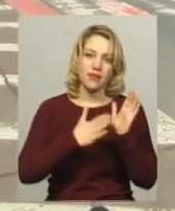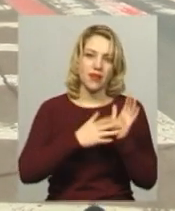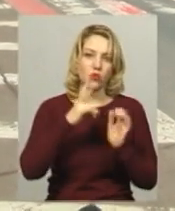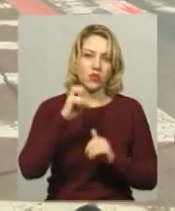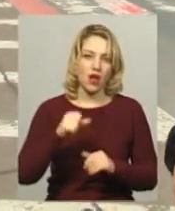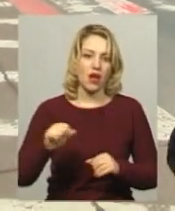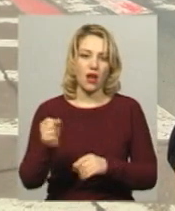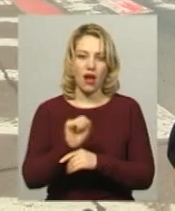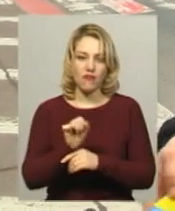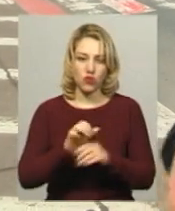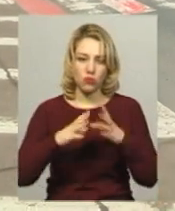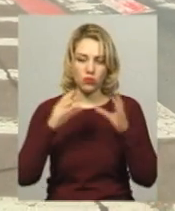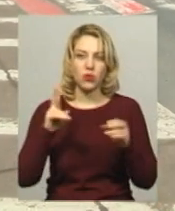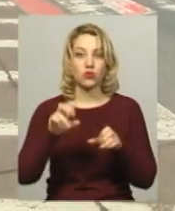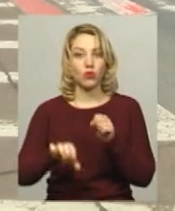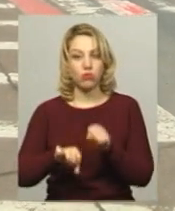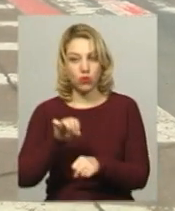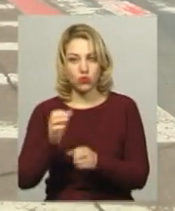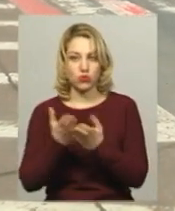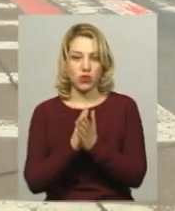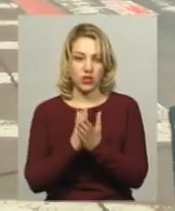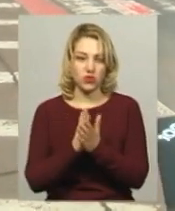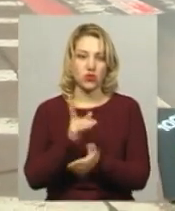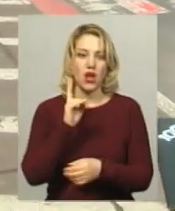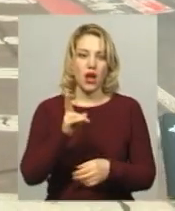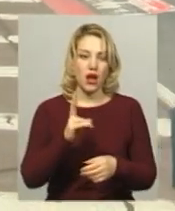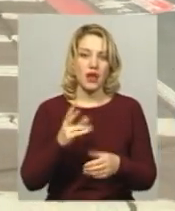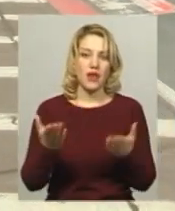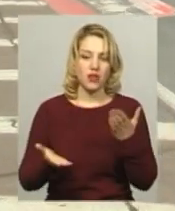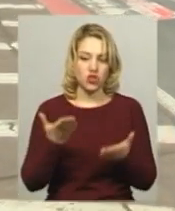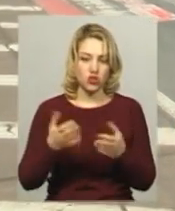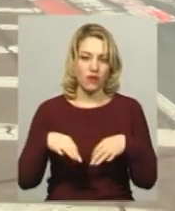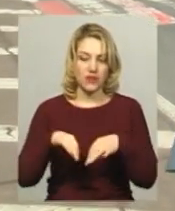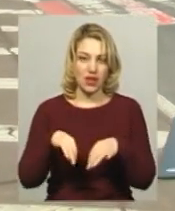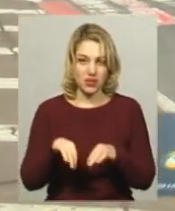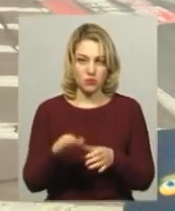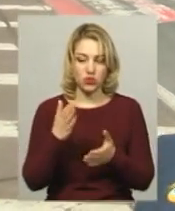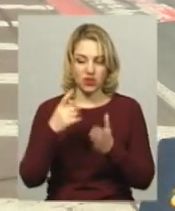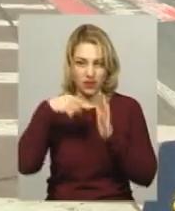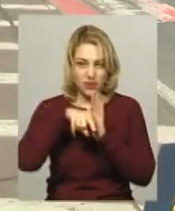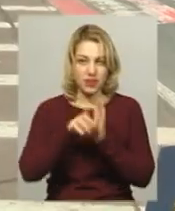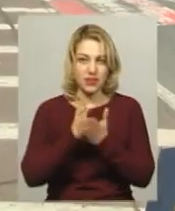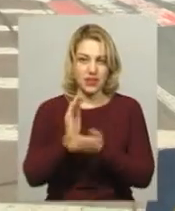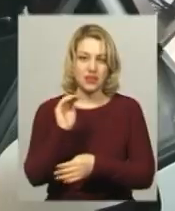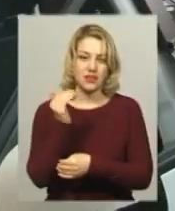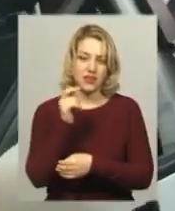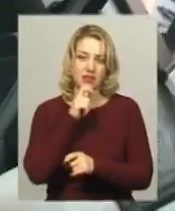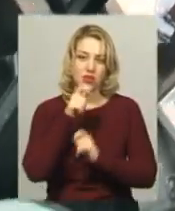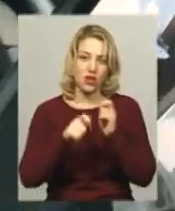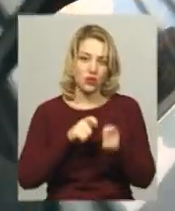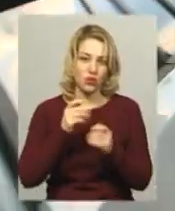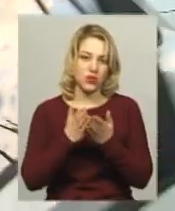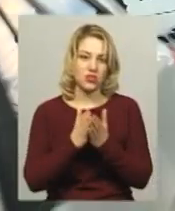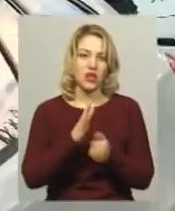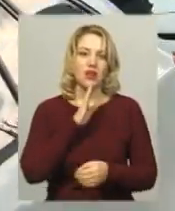руху – книжечку, і якщо в транспортному засобі є маленькі діти, даруємо книжечки. Водійка